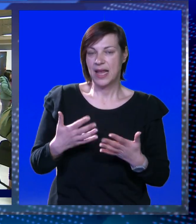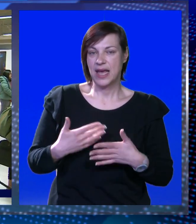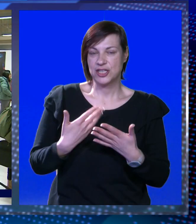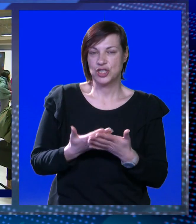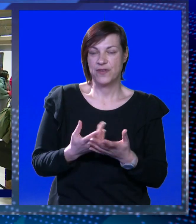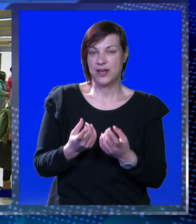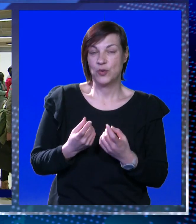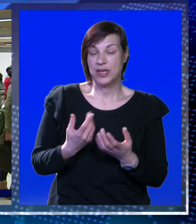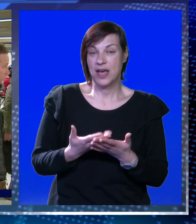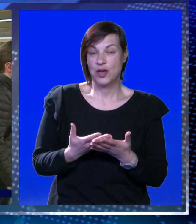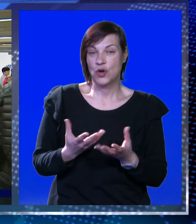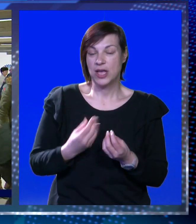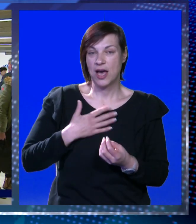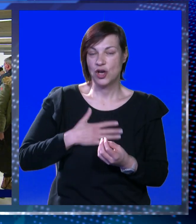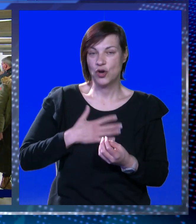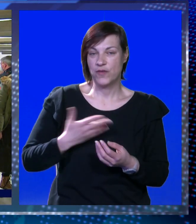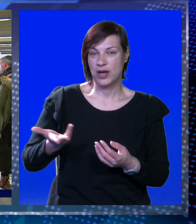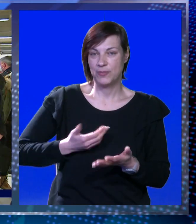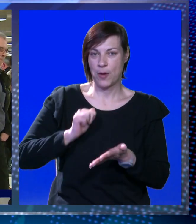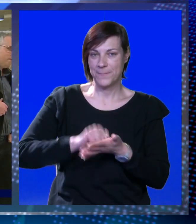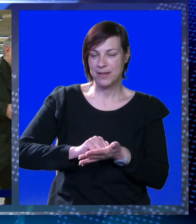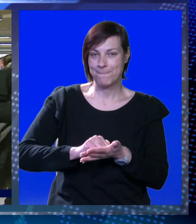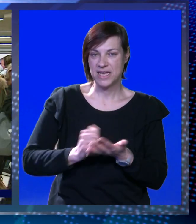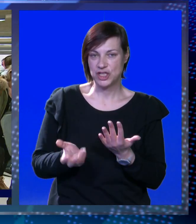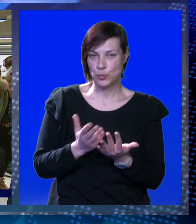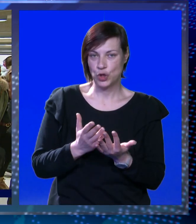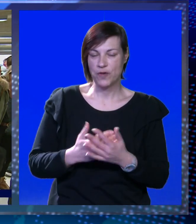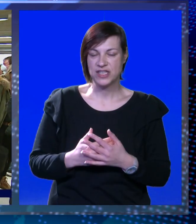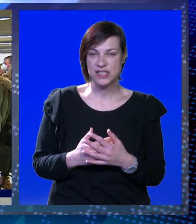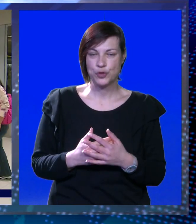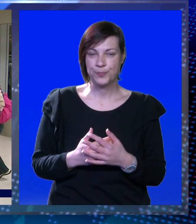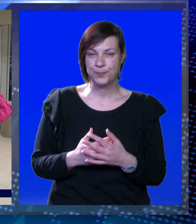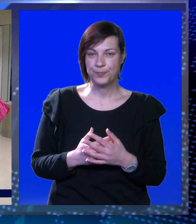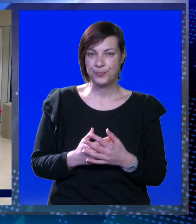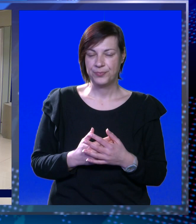Lakše je ovako, jako zapravo, jako volim dobiti pečat u putovnicu.